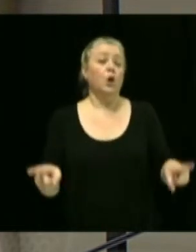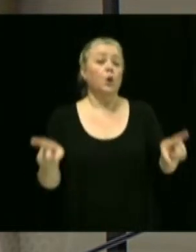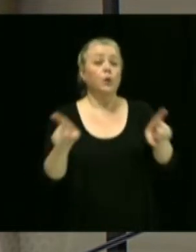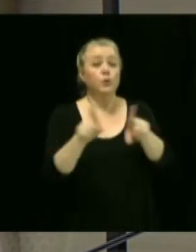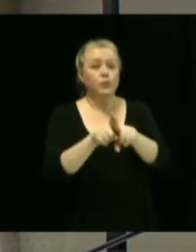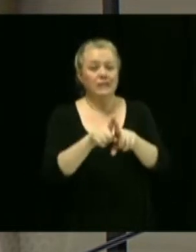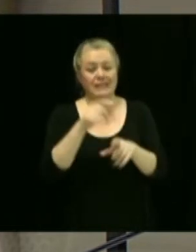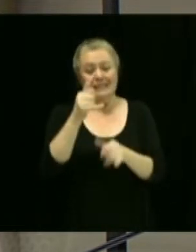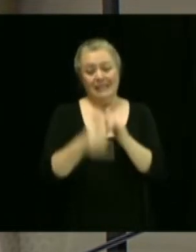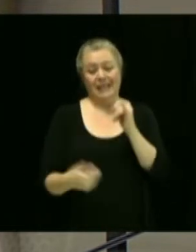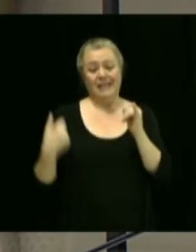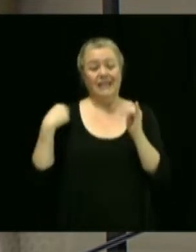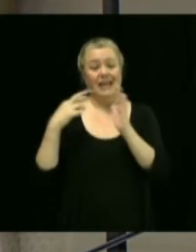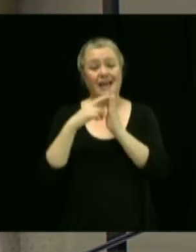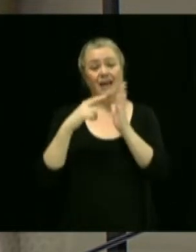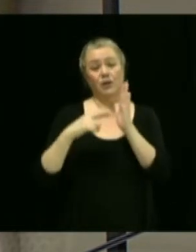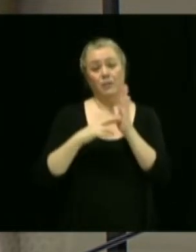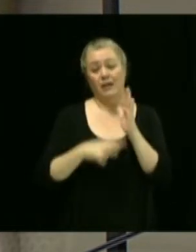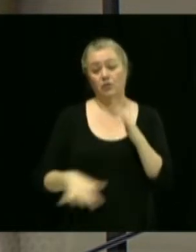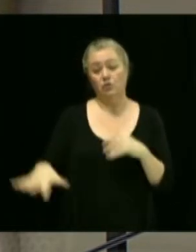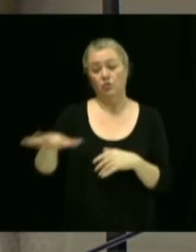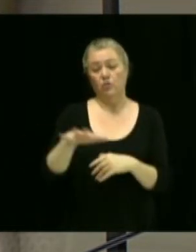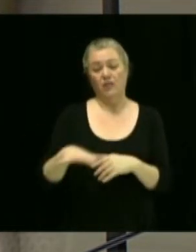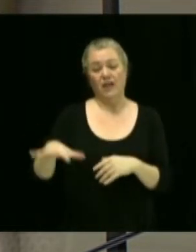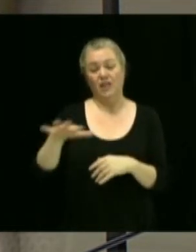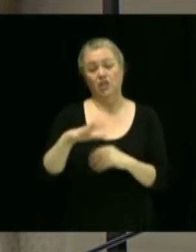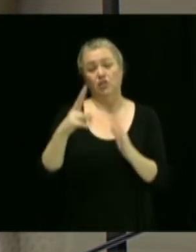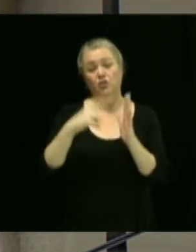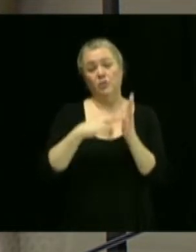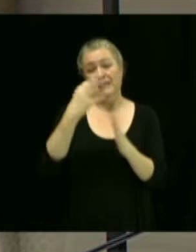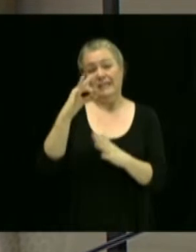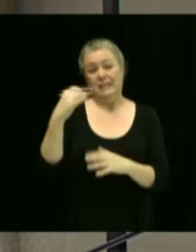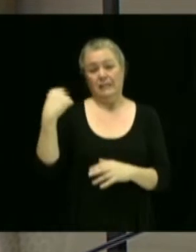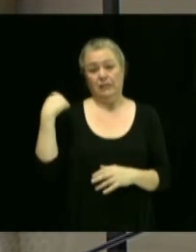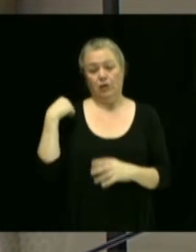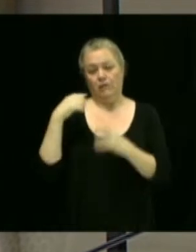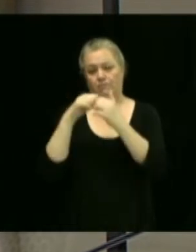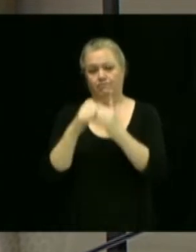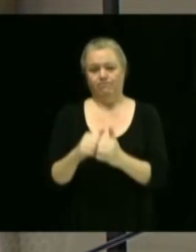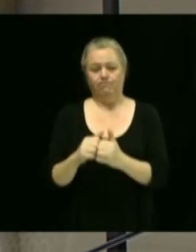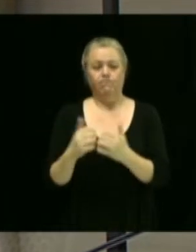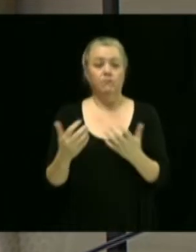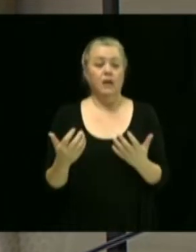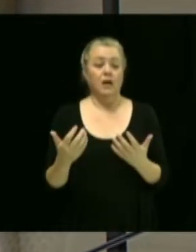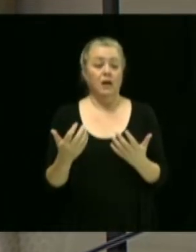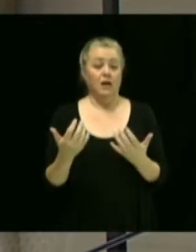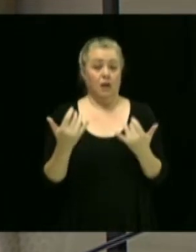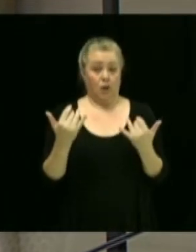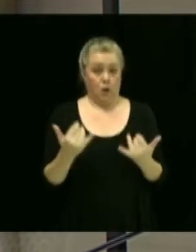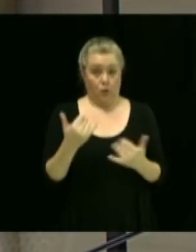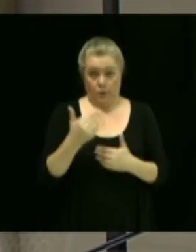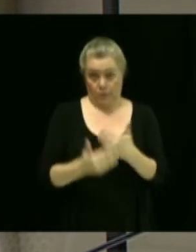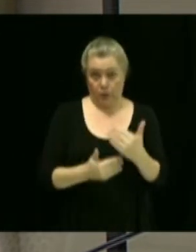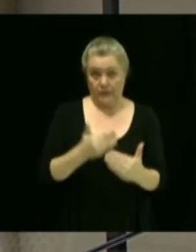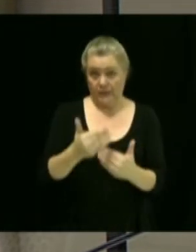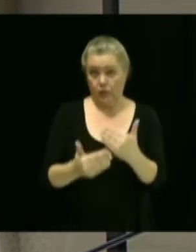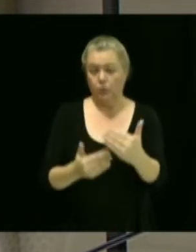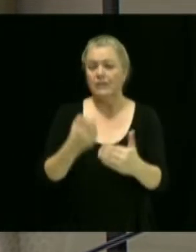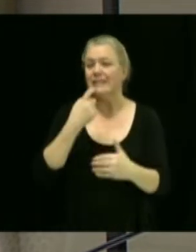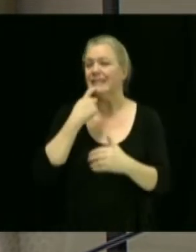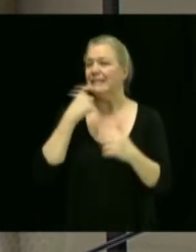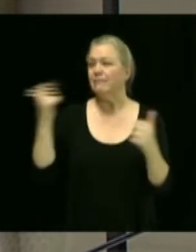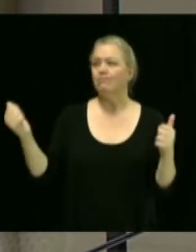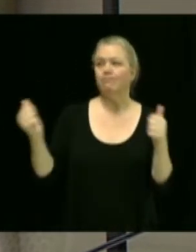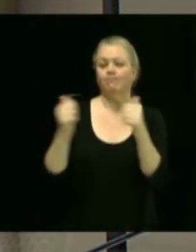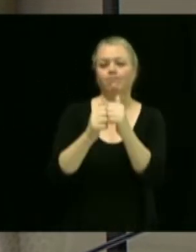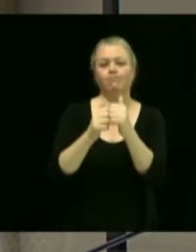du dernier règlement de zonage datant de 2019. Alors, dans ce process-là, nous serons accompagnés de la firme d